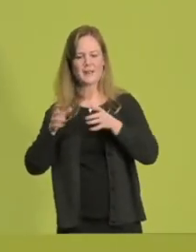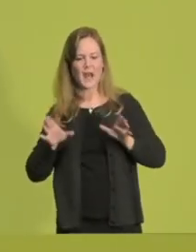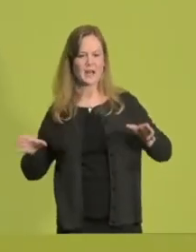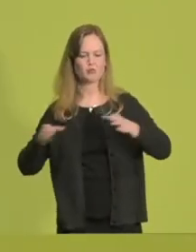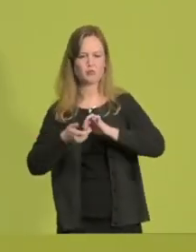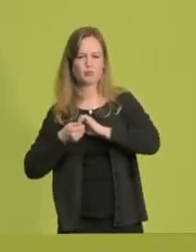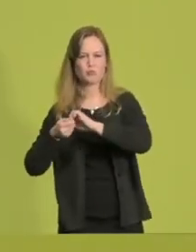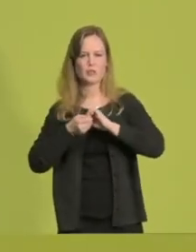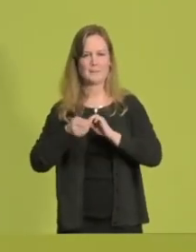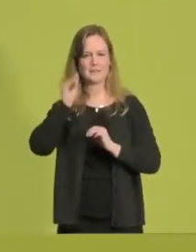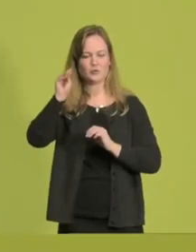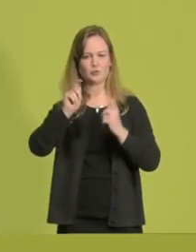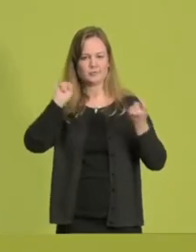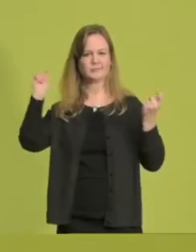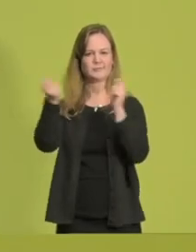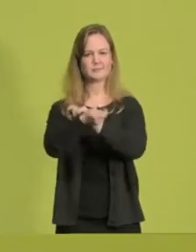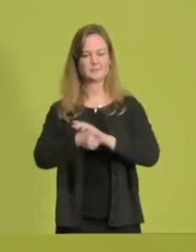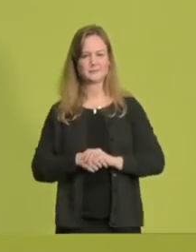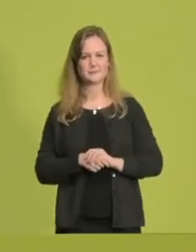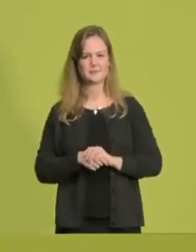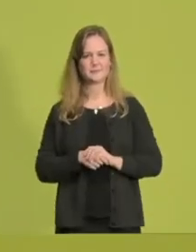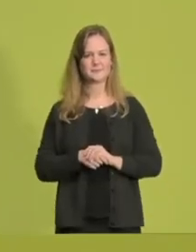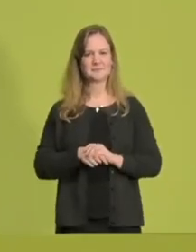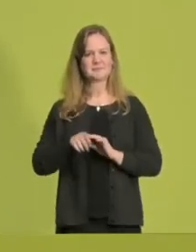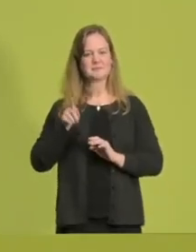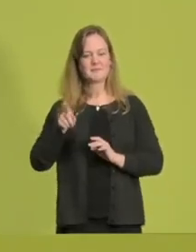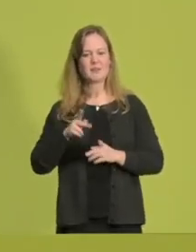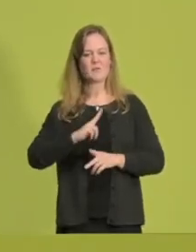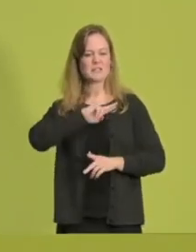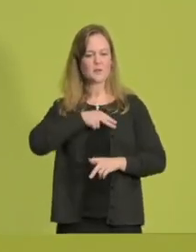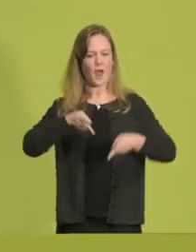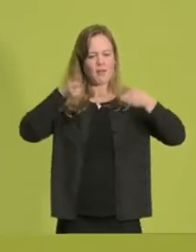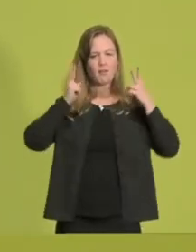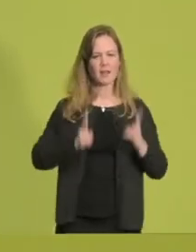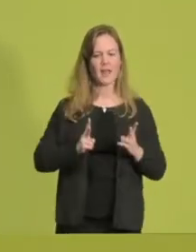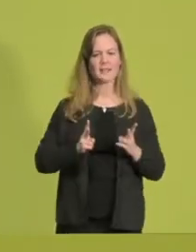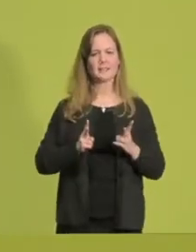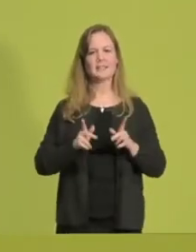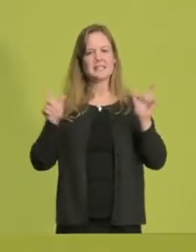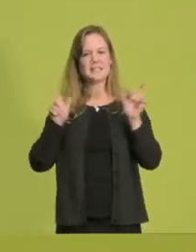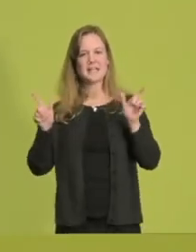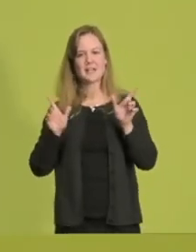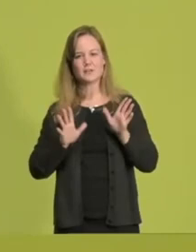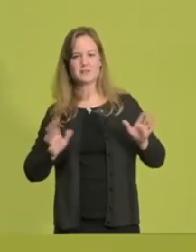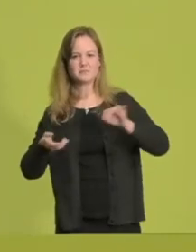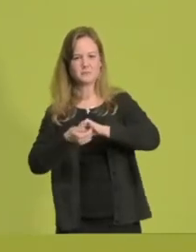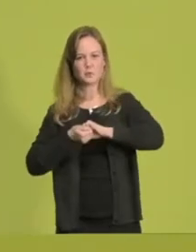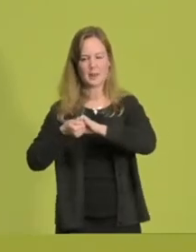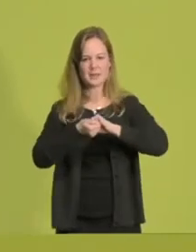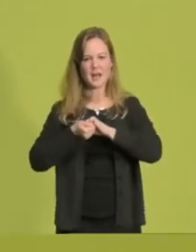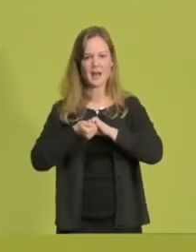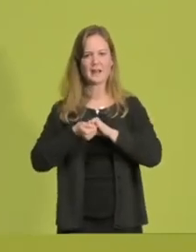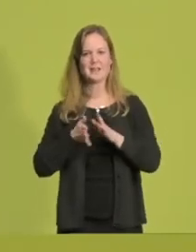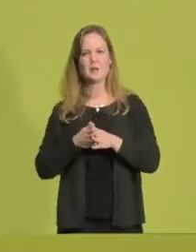Aufbruch für unser Land gestalten. Ein NRW, in dem soziale Gerechtigkeit, gesellschaftlicher Zusammenhalt und die Bewahrung